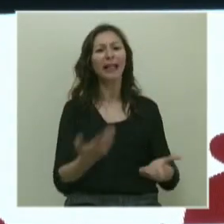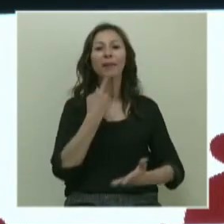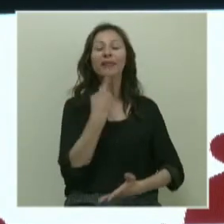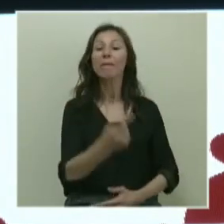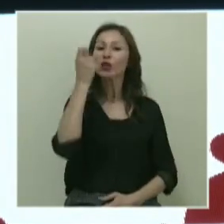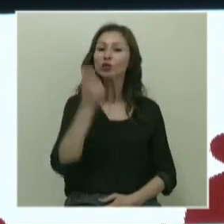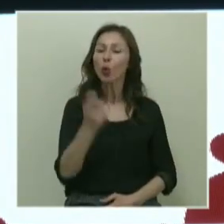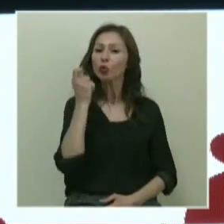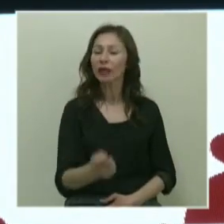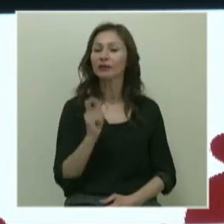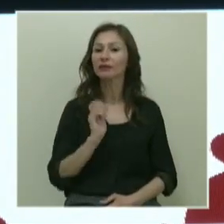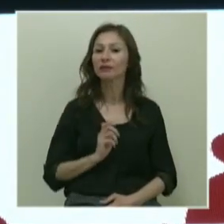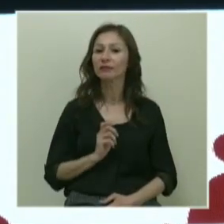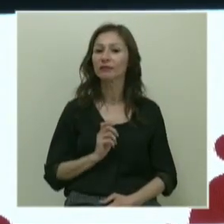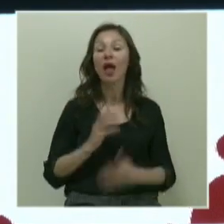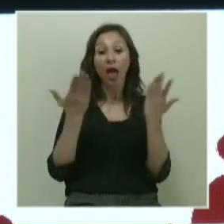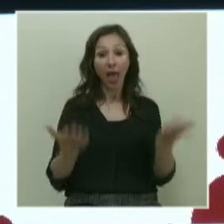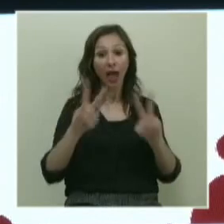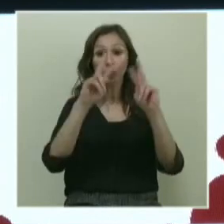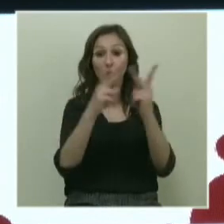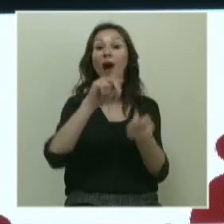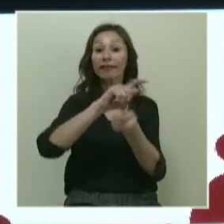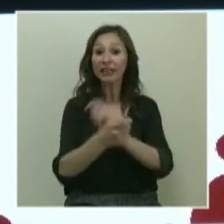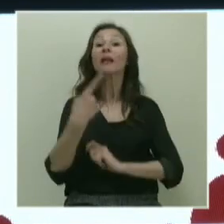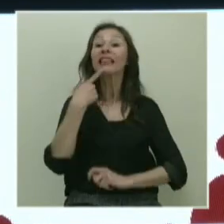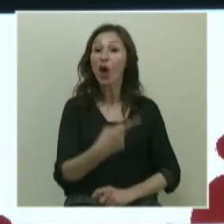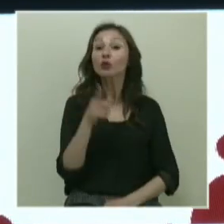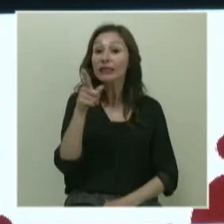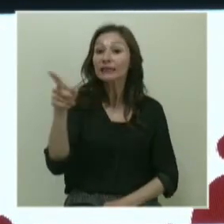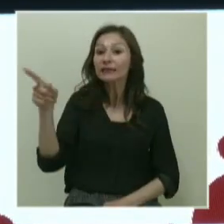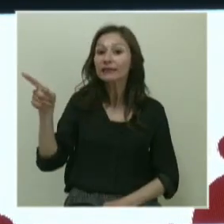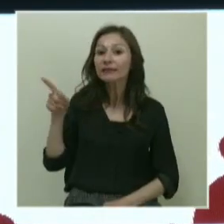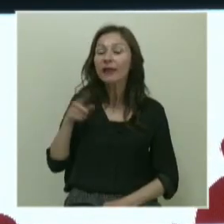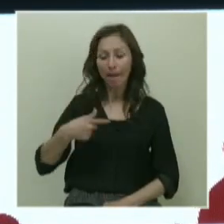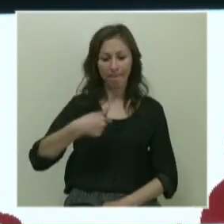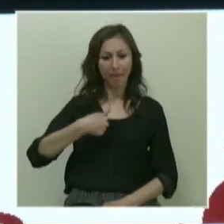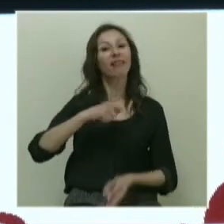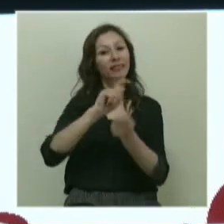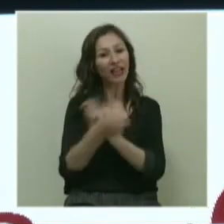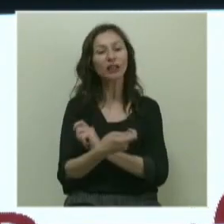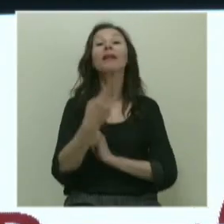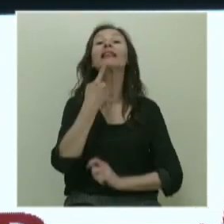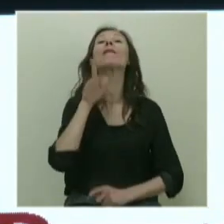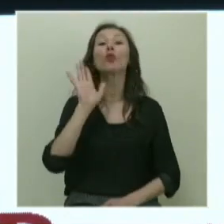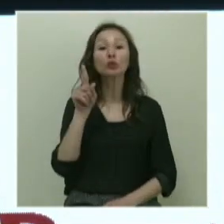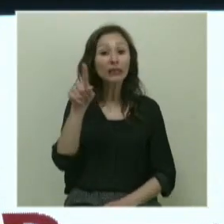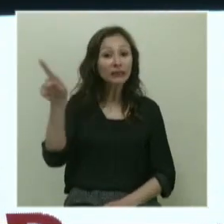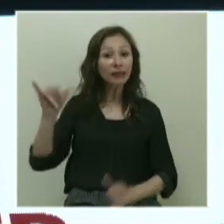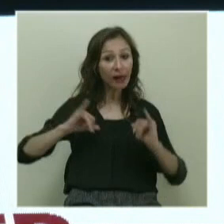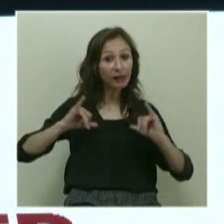zorundadır. Eğer dünya değişmelidir diyorsanız, ben değiştirebilirim demiyorsanız,